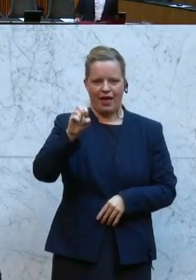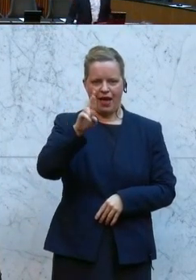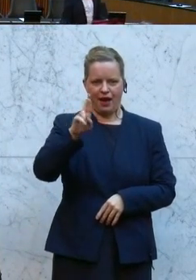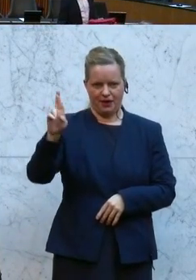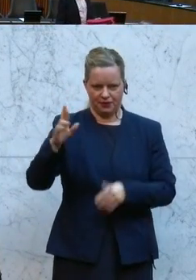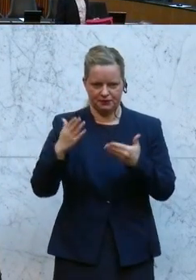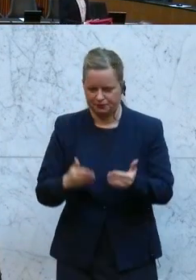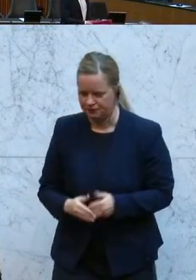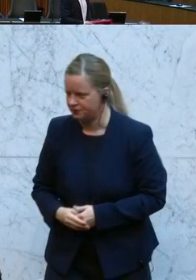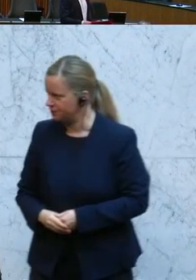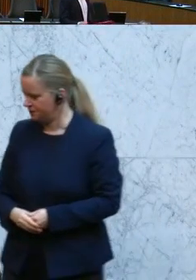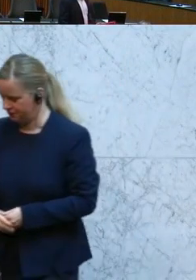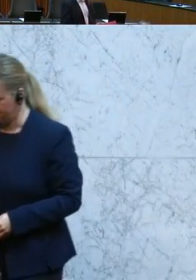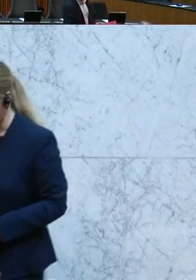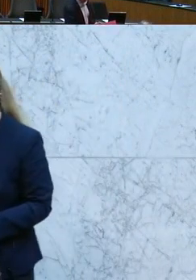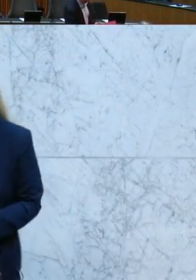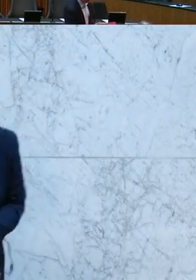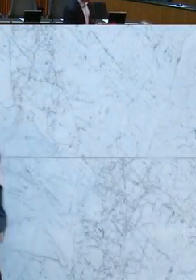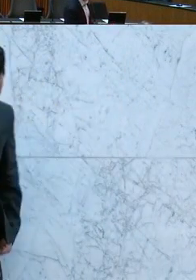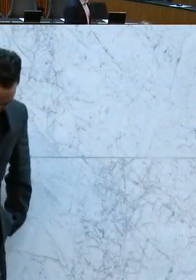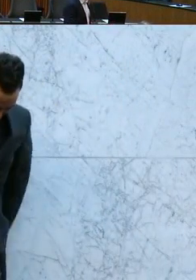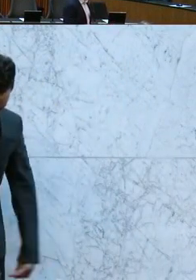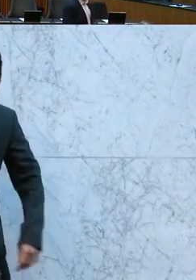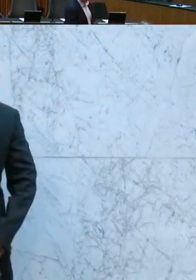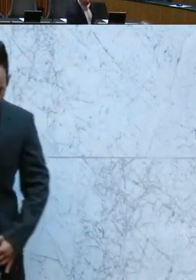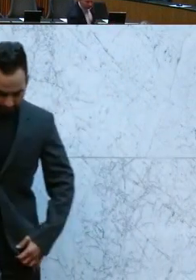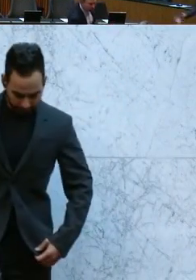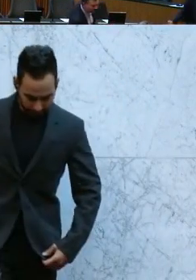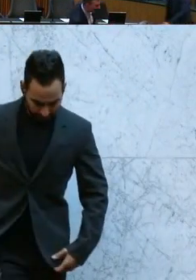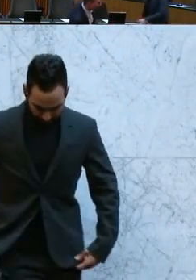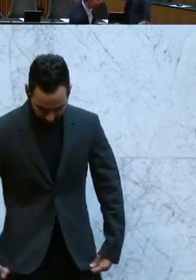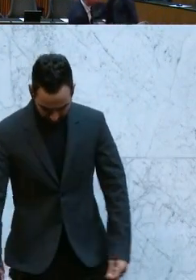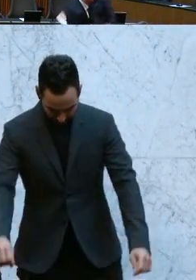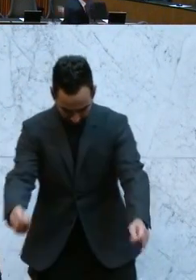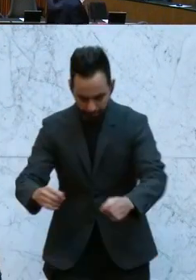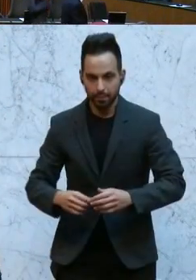Die Burgenländerin Julia Herr ist Klimasprecherin der SPÖ.